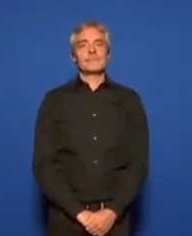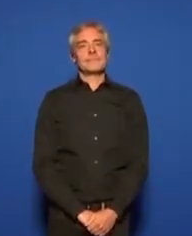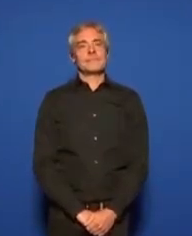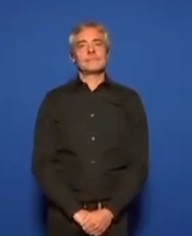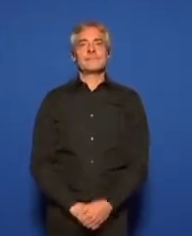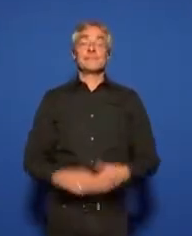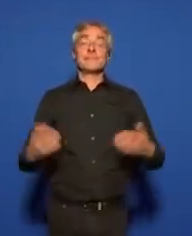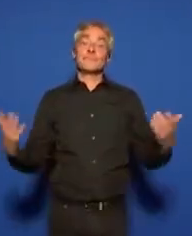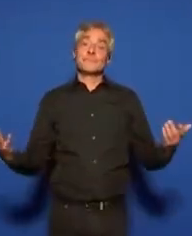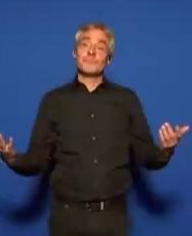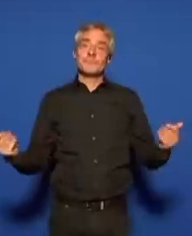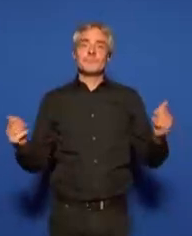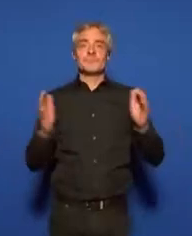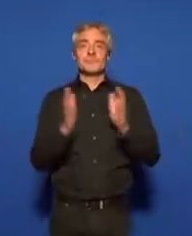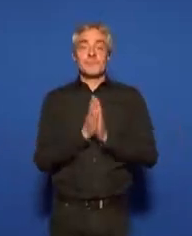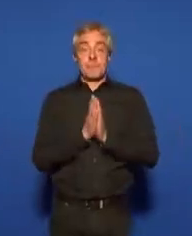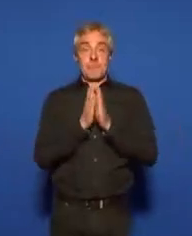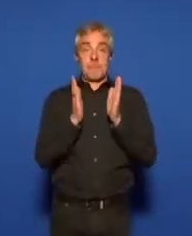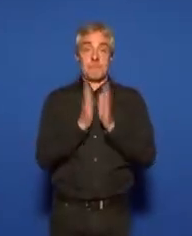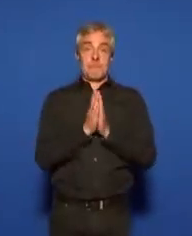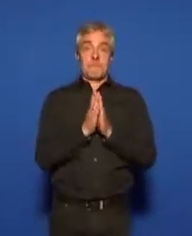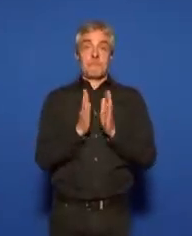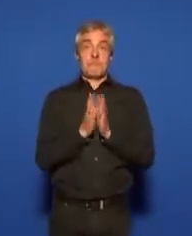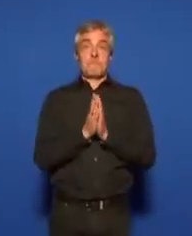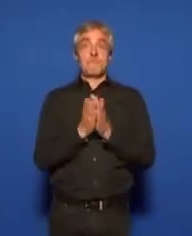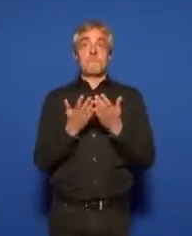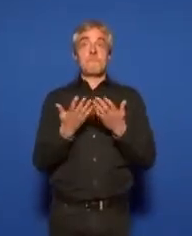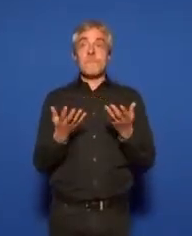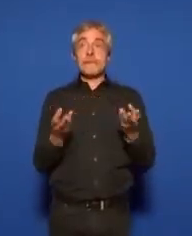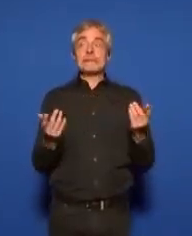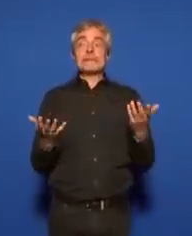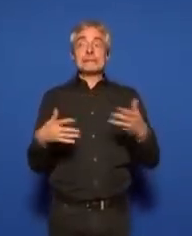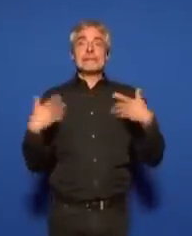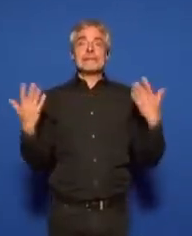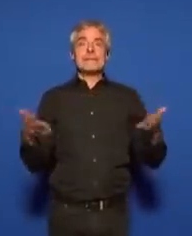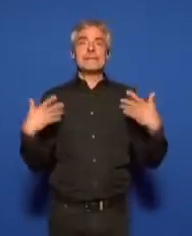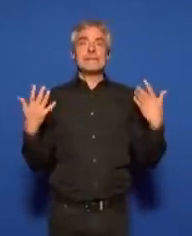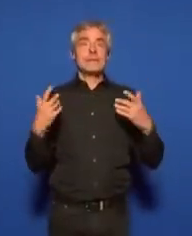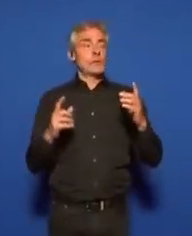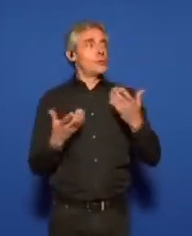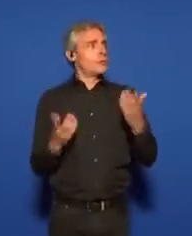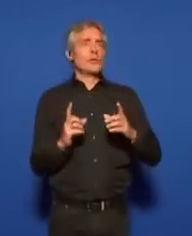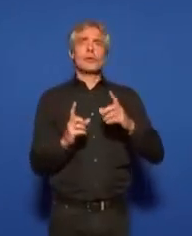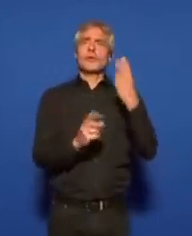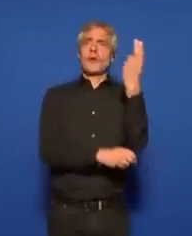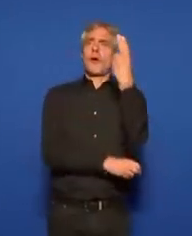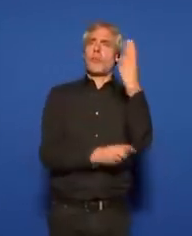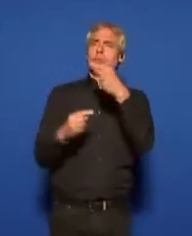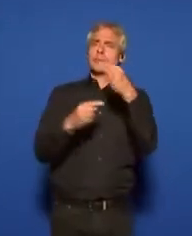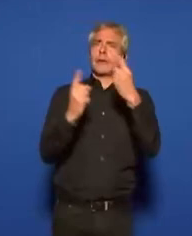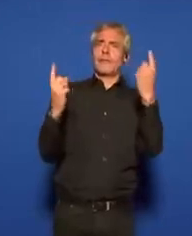C'est une fête, ce campus.